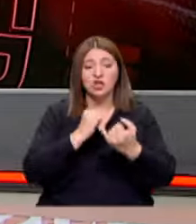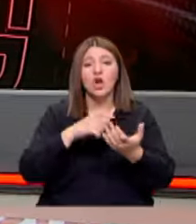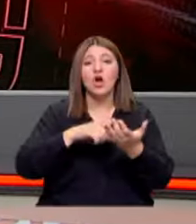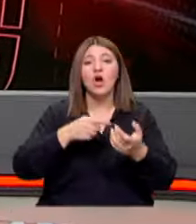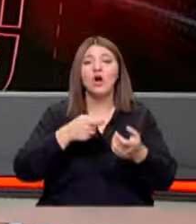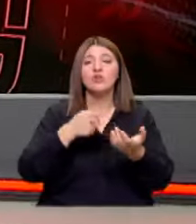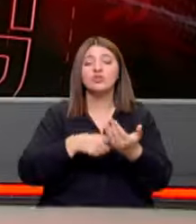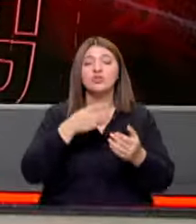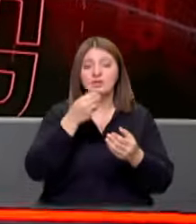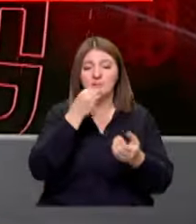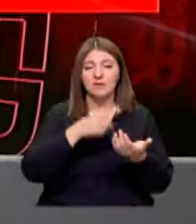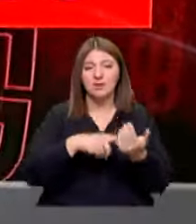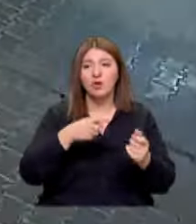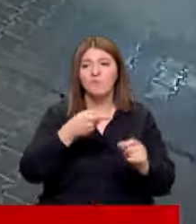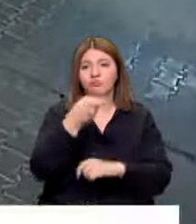kokoreççiyi vuruyor